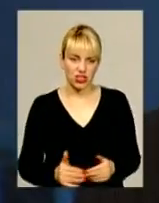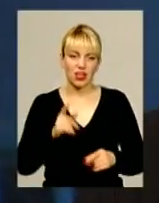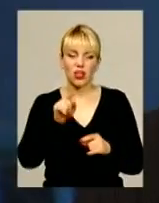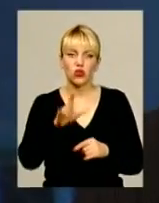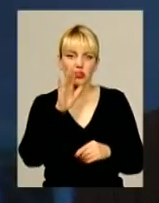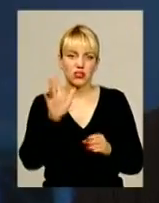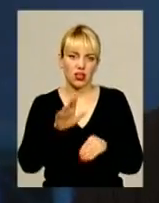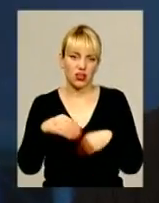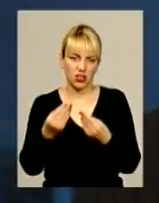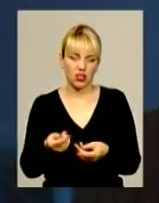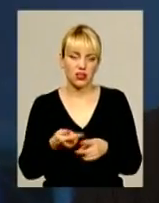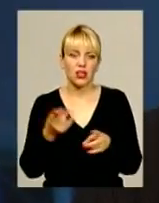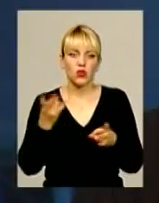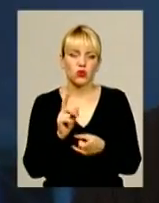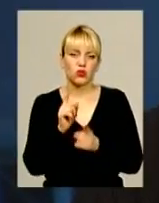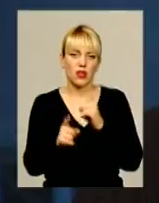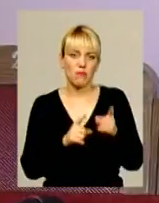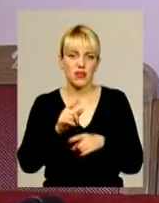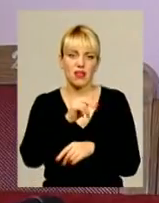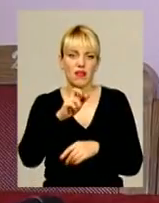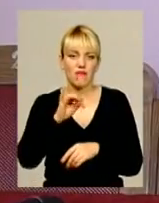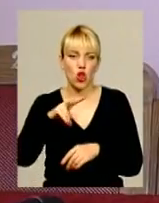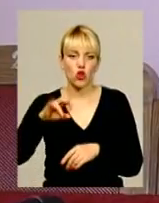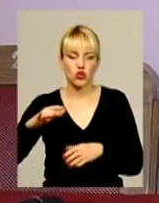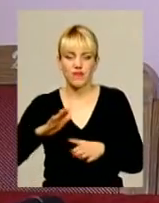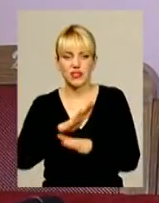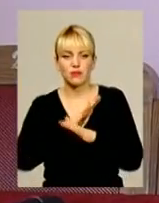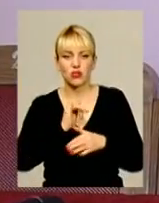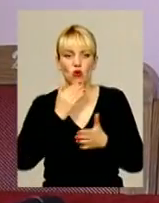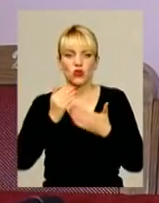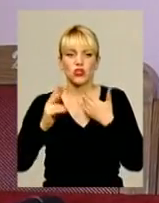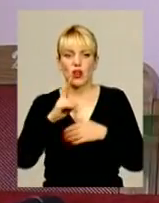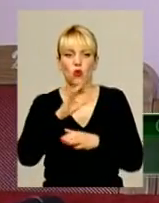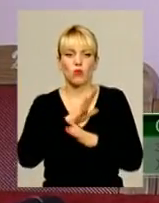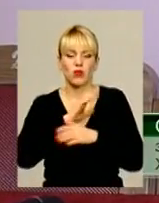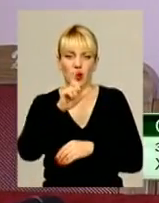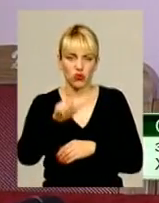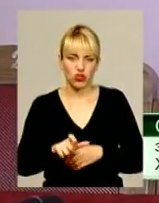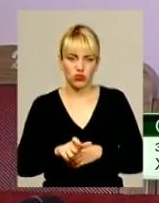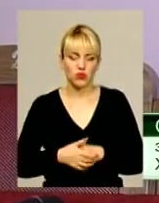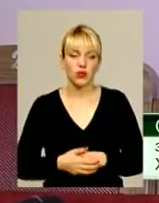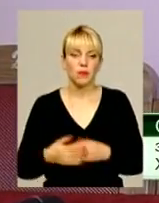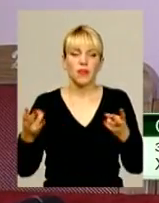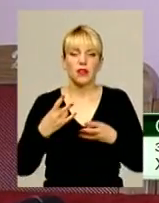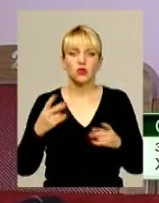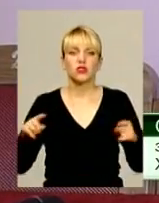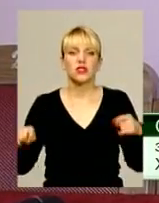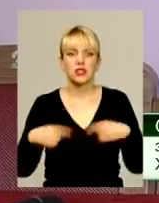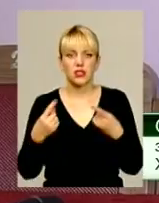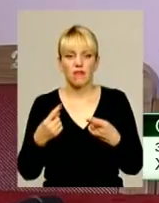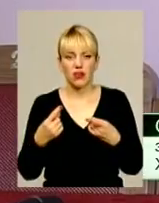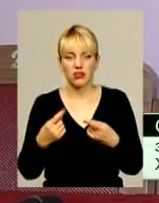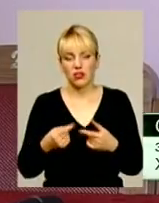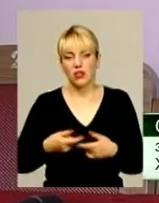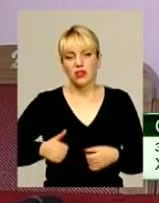медики. «Надо змінити трохи філософію смерті і відносини до вмираючих лікарів. Їм треба створювати